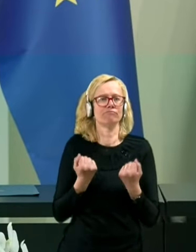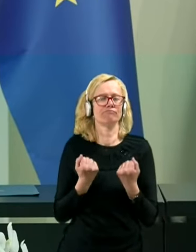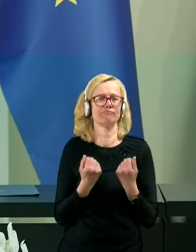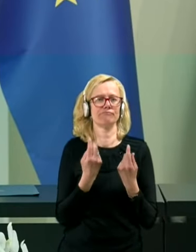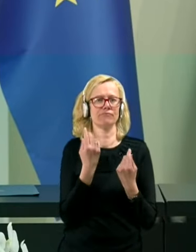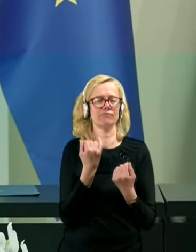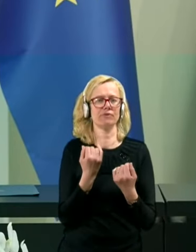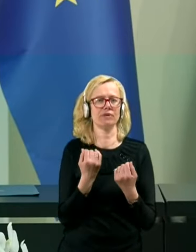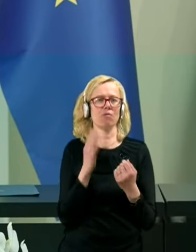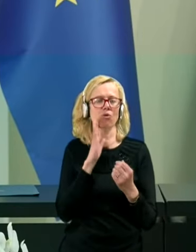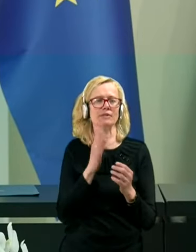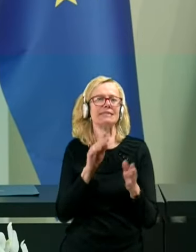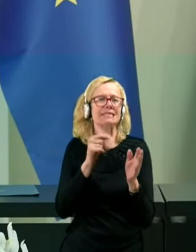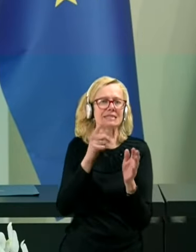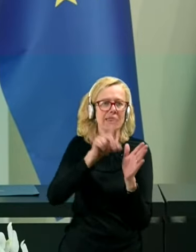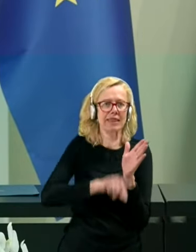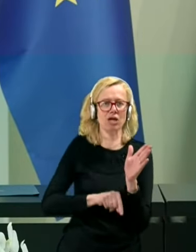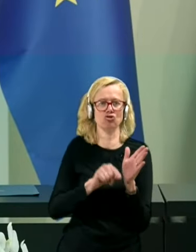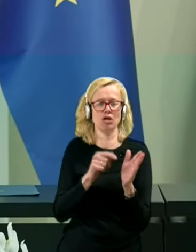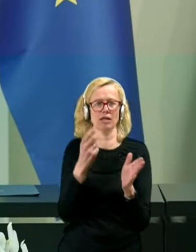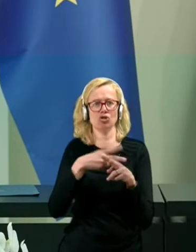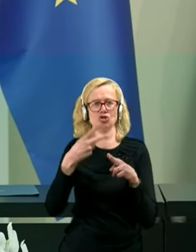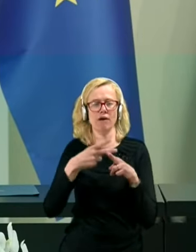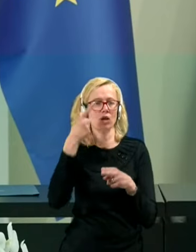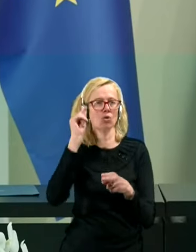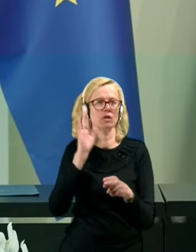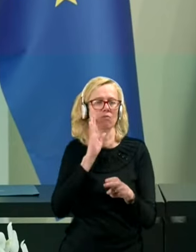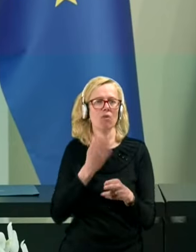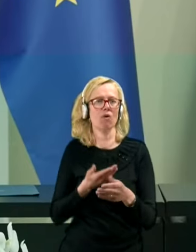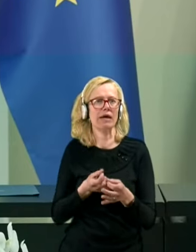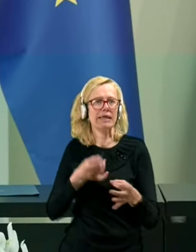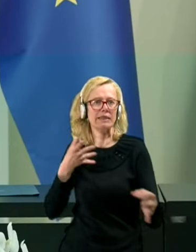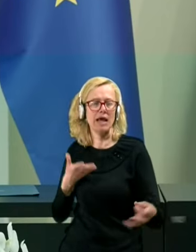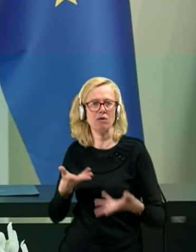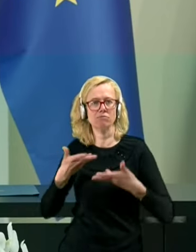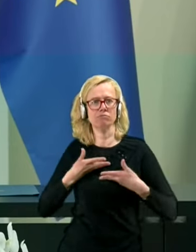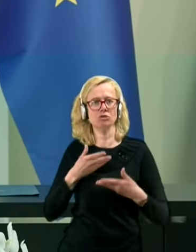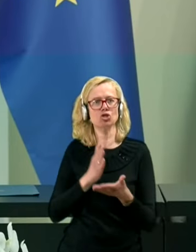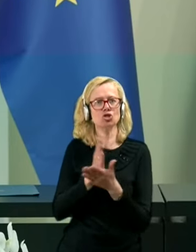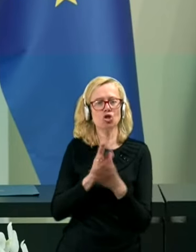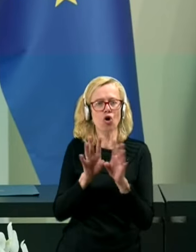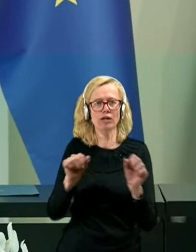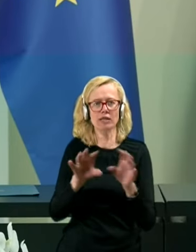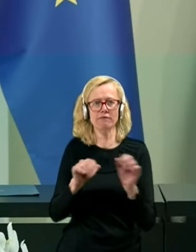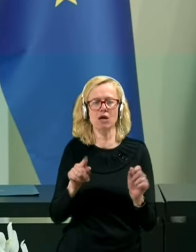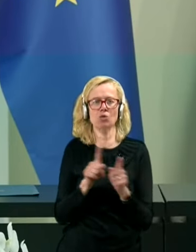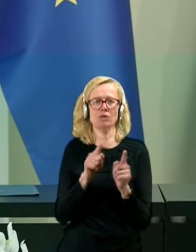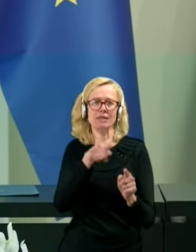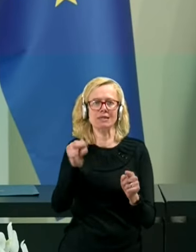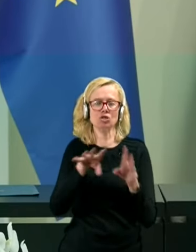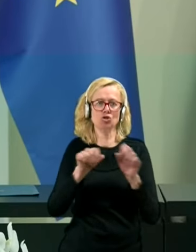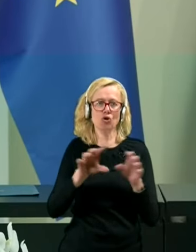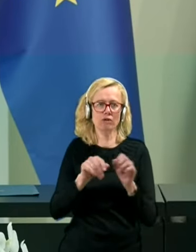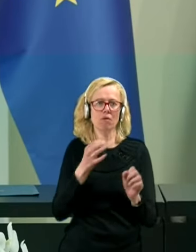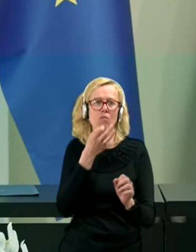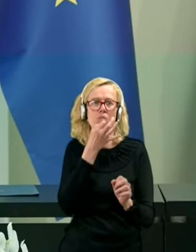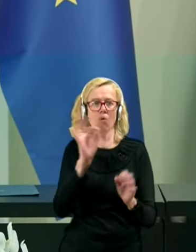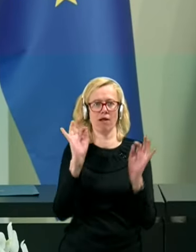mocenejšo državo, ljudje bodo prej prišli do storitev in te storitve bodo bolj kvalitetne.